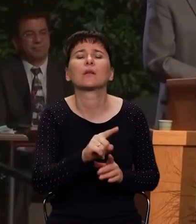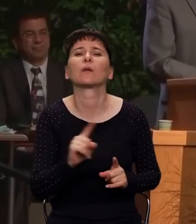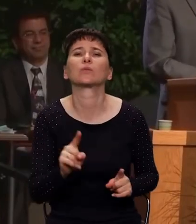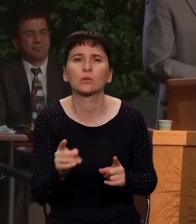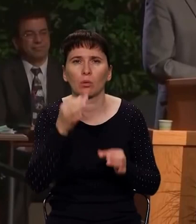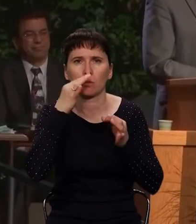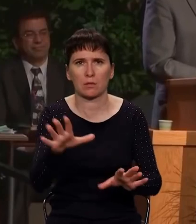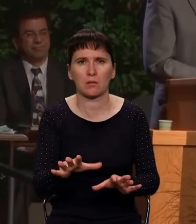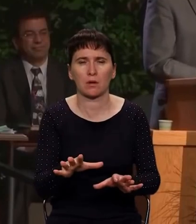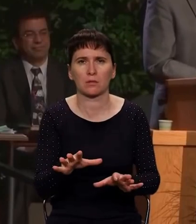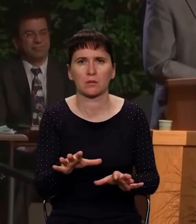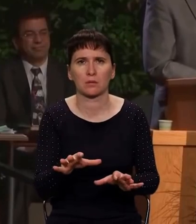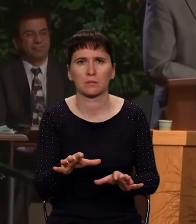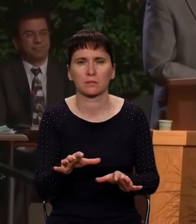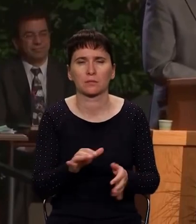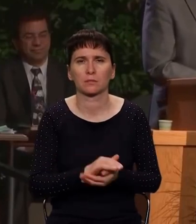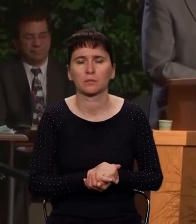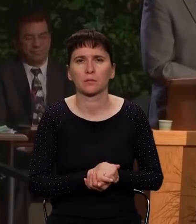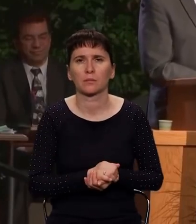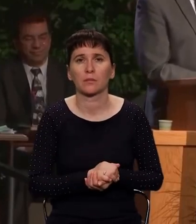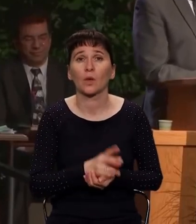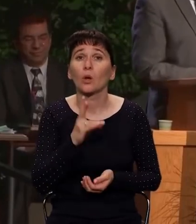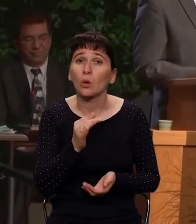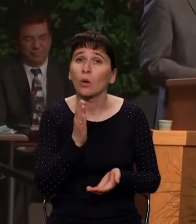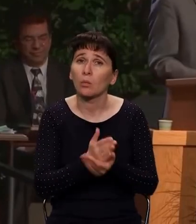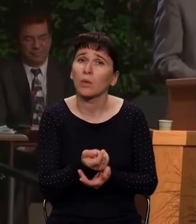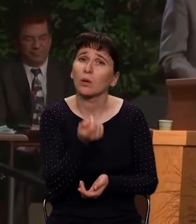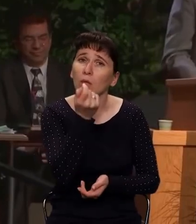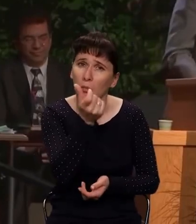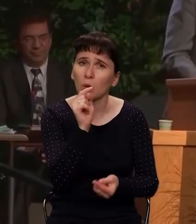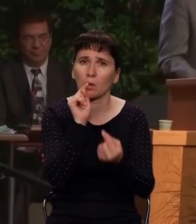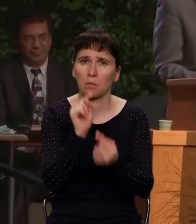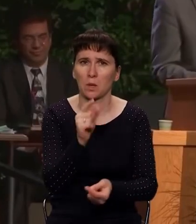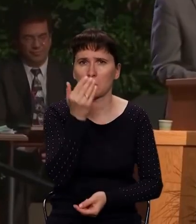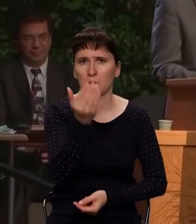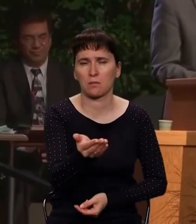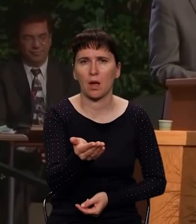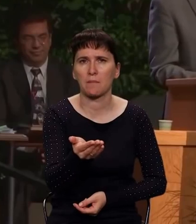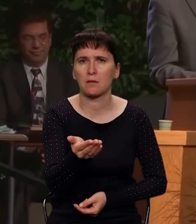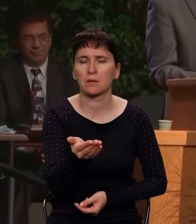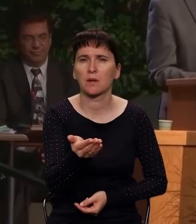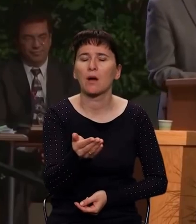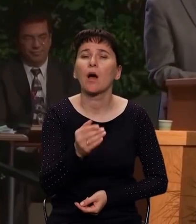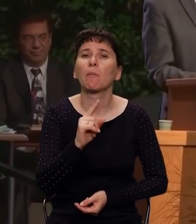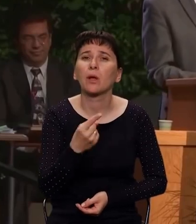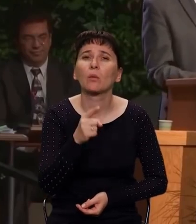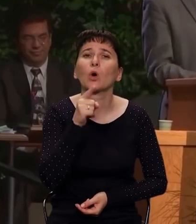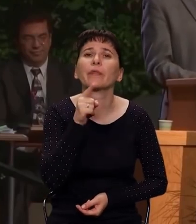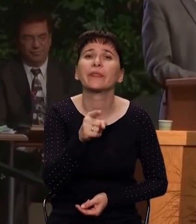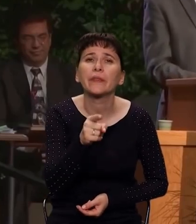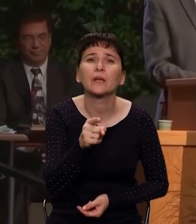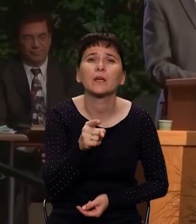Бога к ангелу этой церкви? Посмотрите, что сказано. Но имею немного против тебя, потому что ты